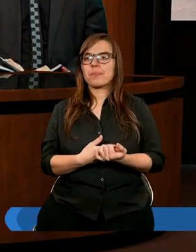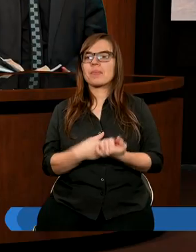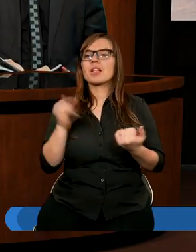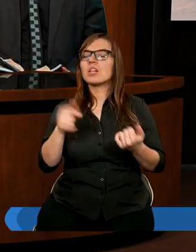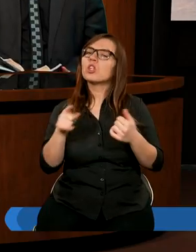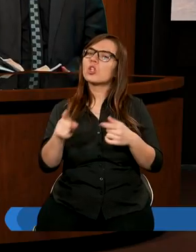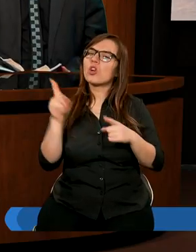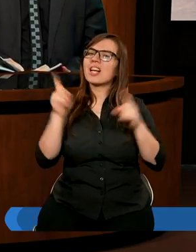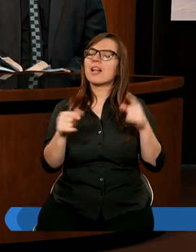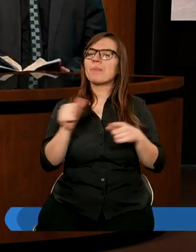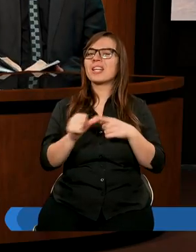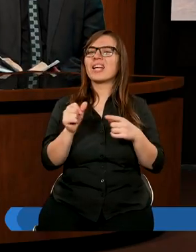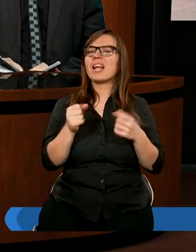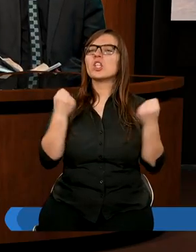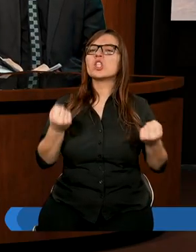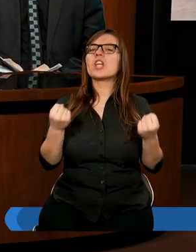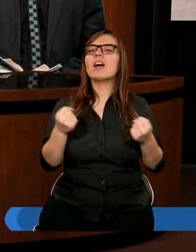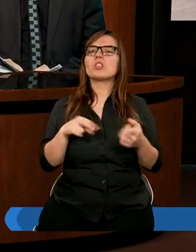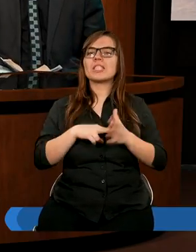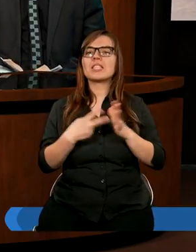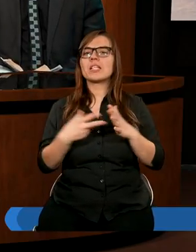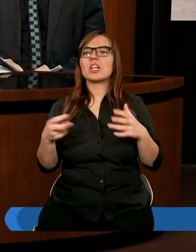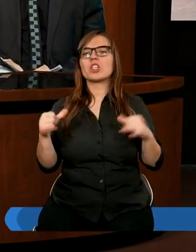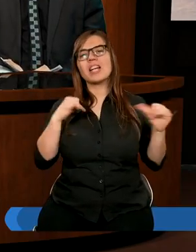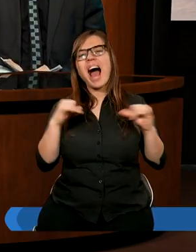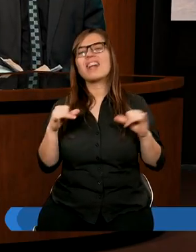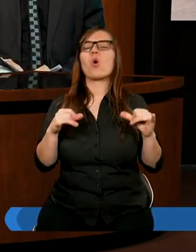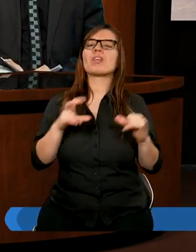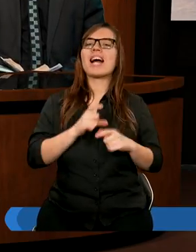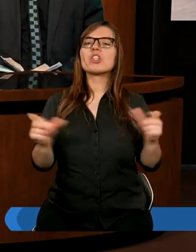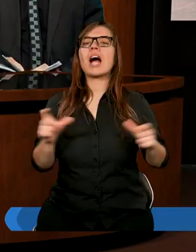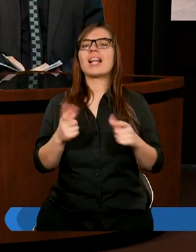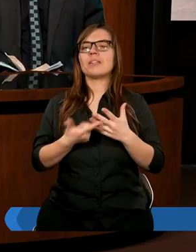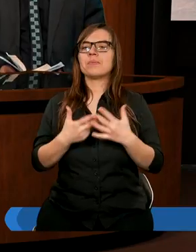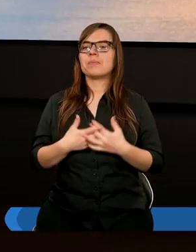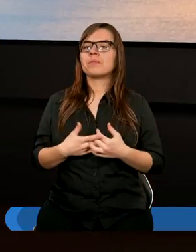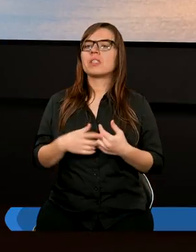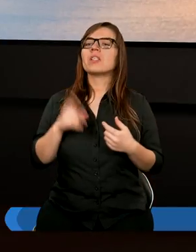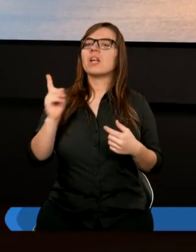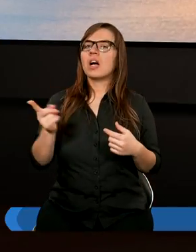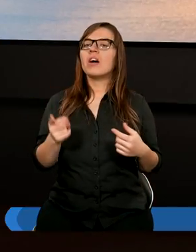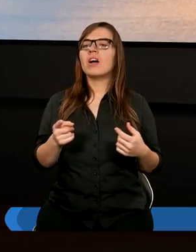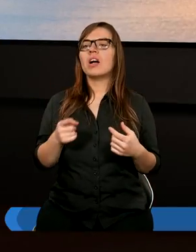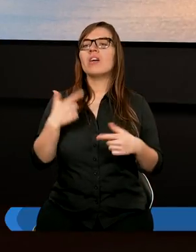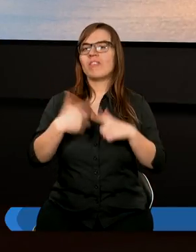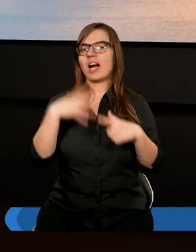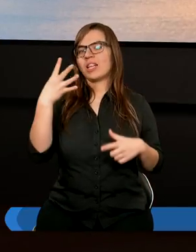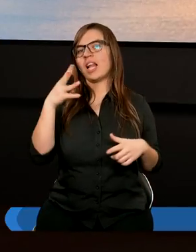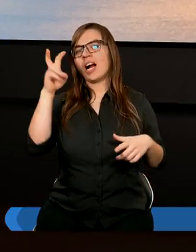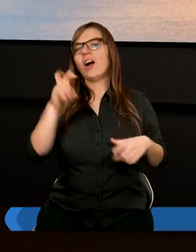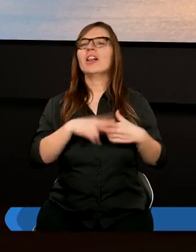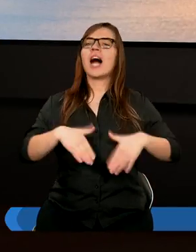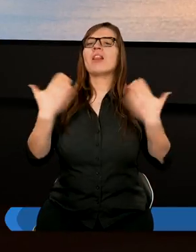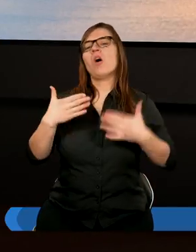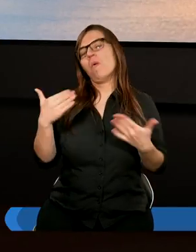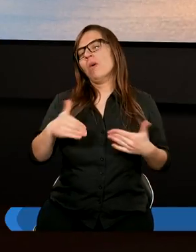to jest ciężko szafować, a jednak to jest właśnie bardzo nam potrzebne. Każdy ma te same, 24 godziny